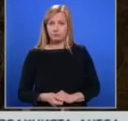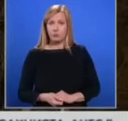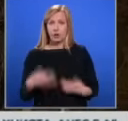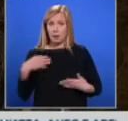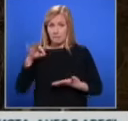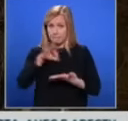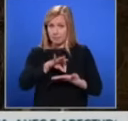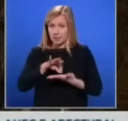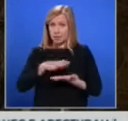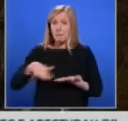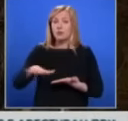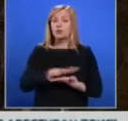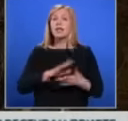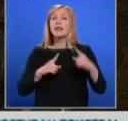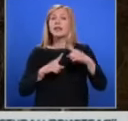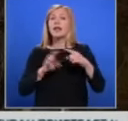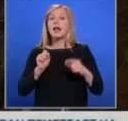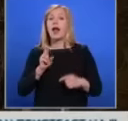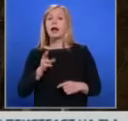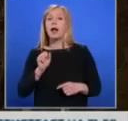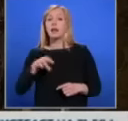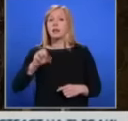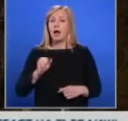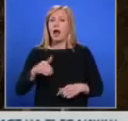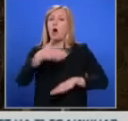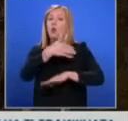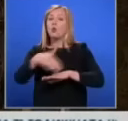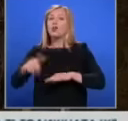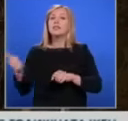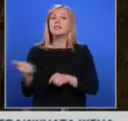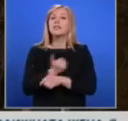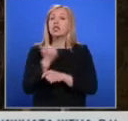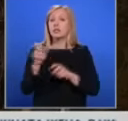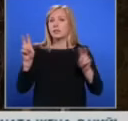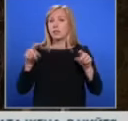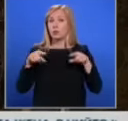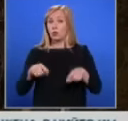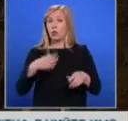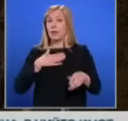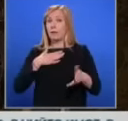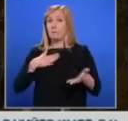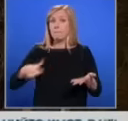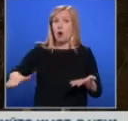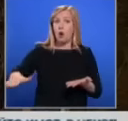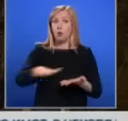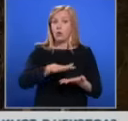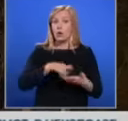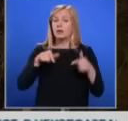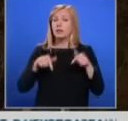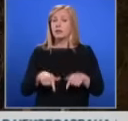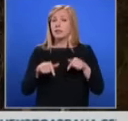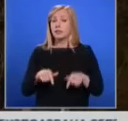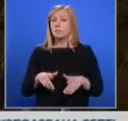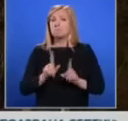Намираме се в местността Траката, улица 16, пред въпросният имот, който виждате зад гърба ми, където